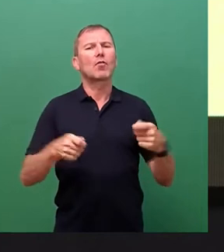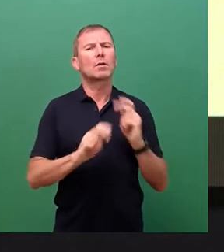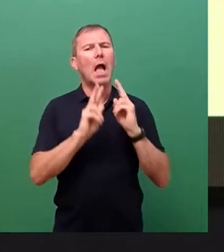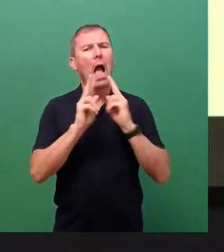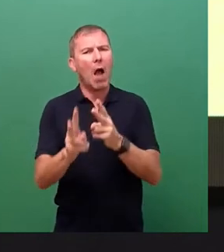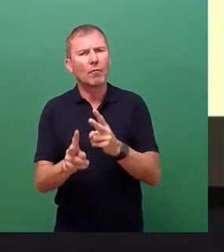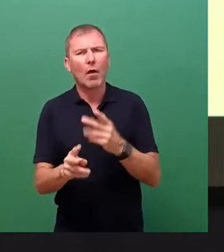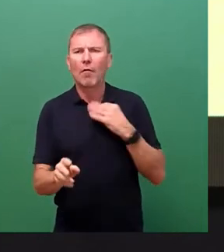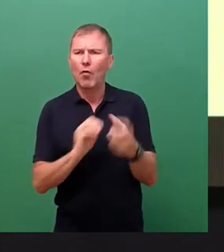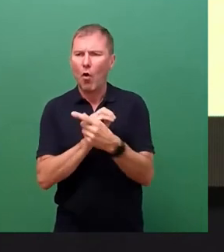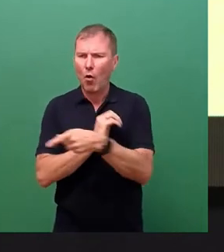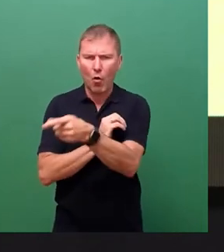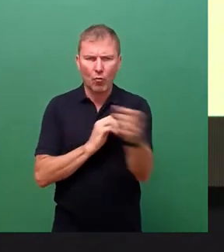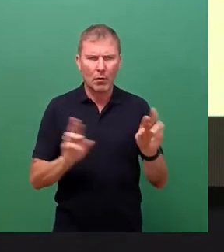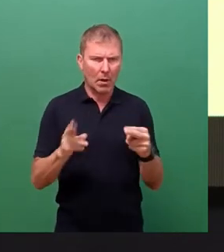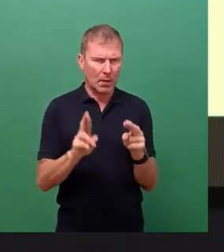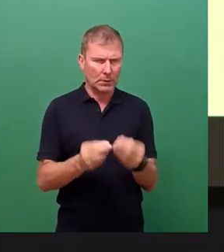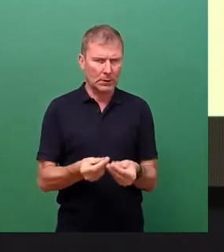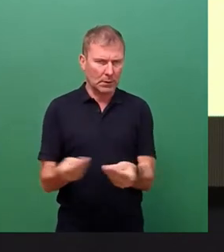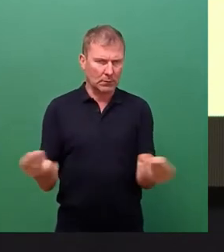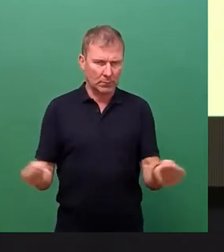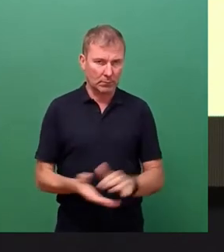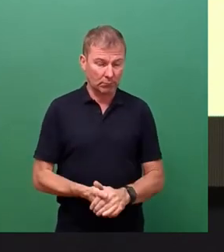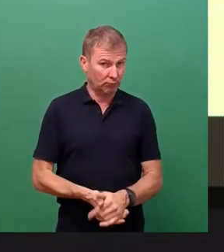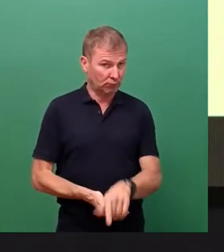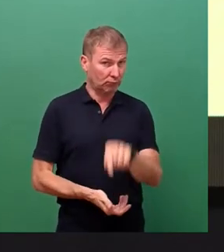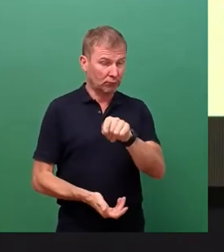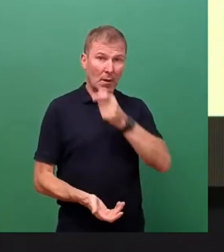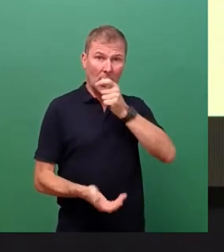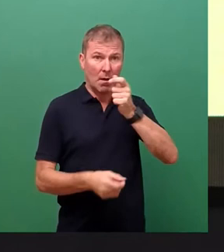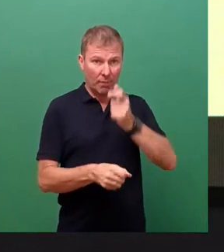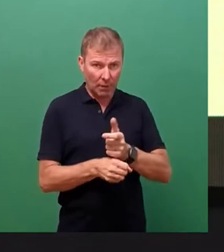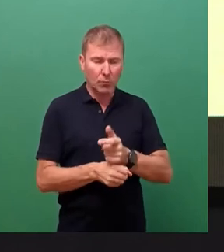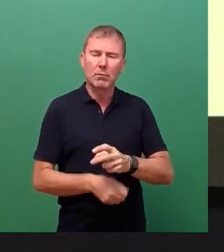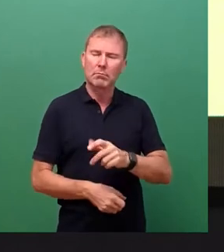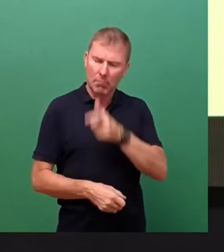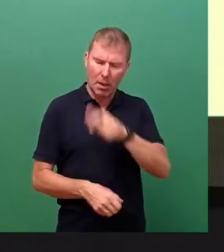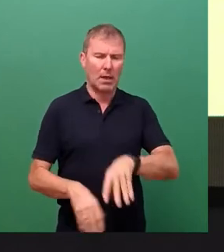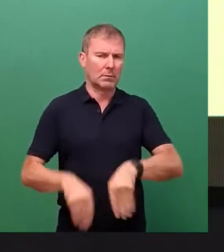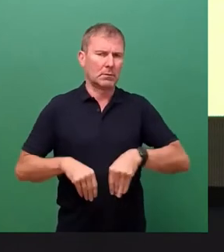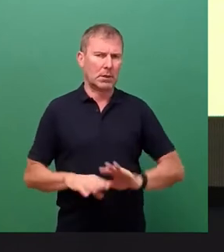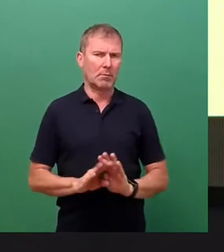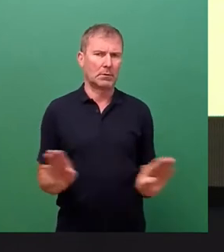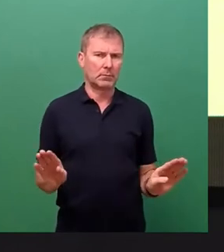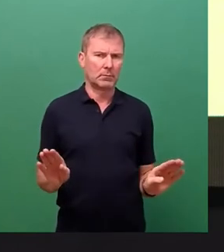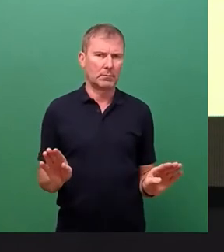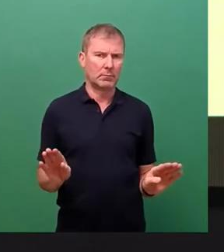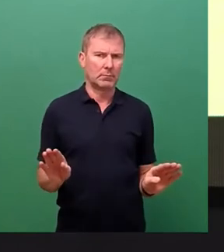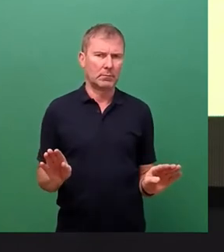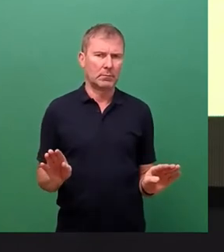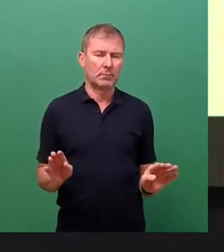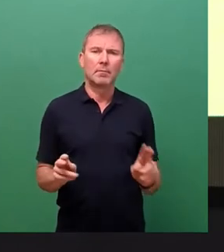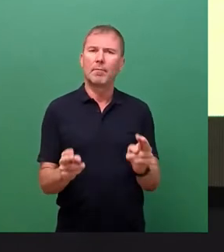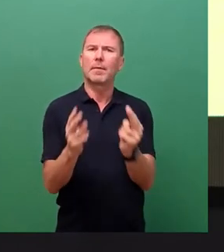sicherzustellen. Diese Verantwortung nehmen wir sehr ernst. Wichtig